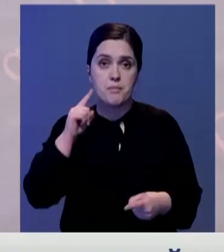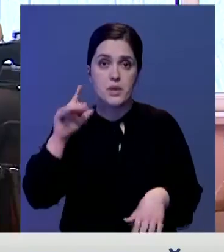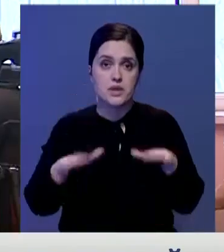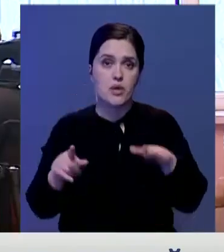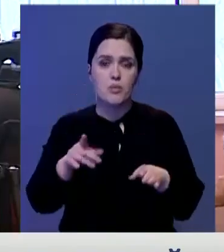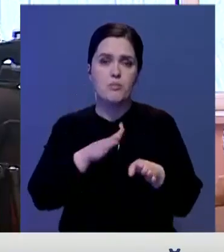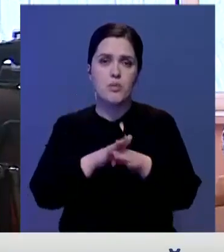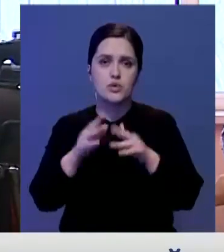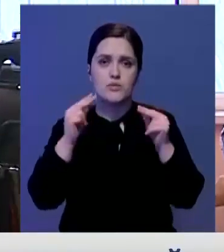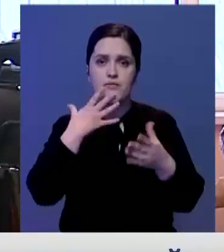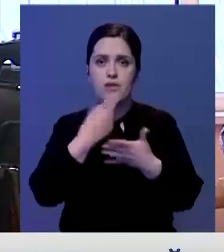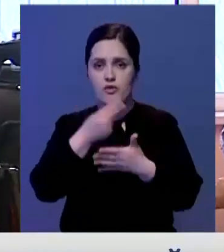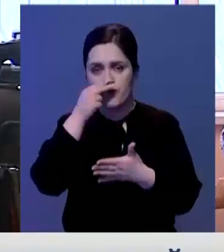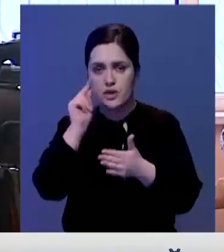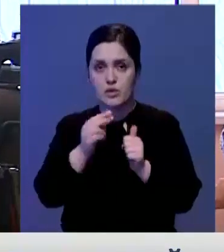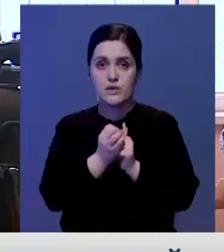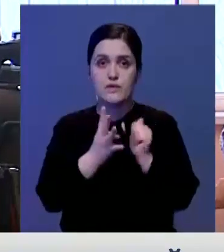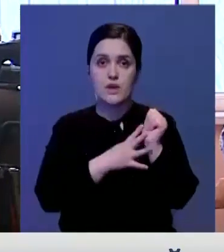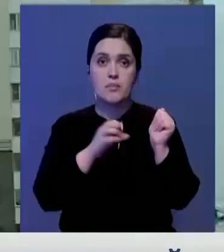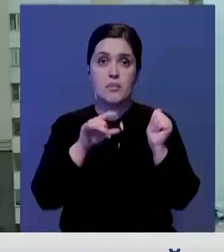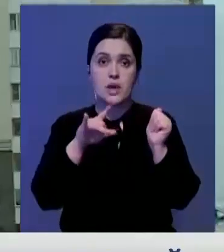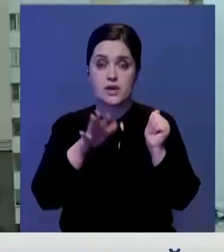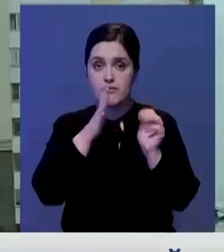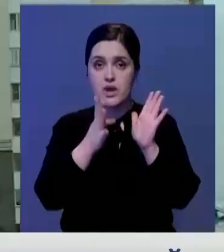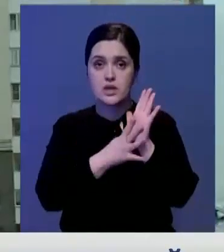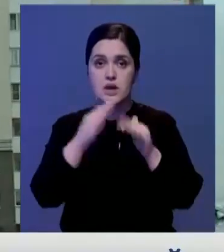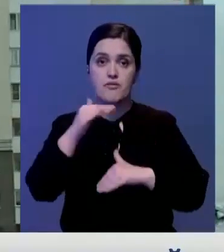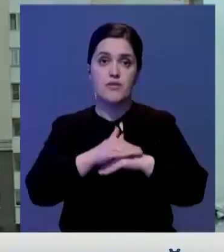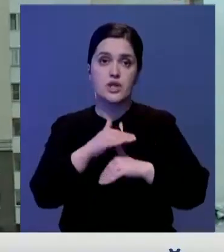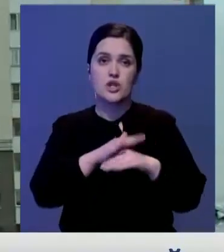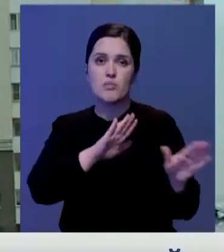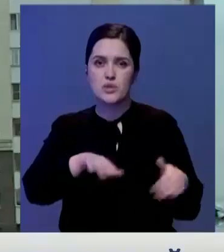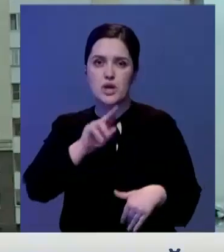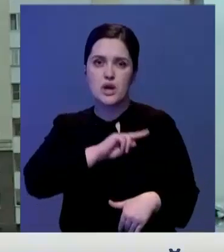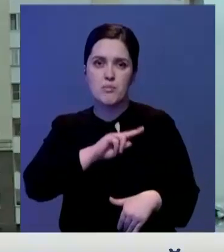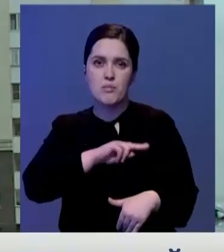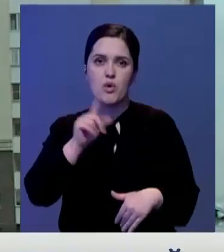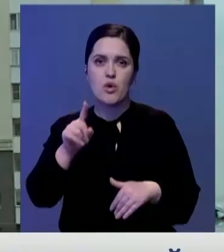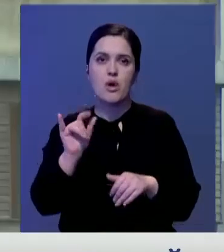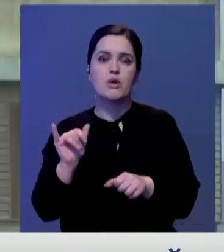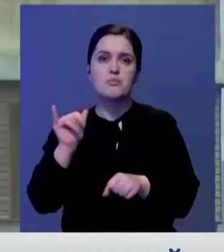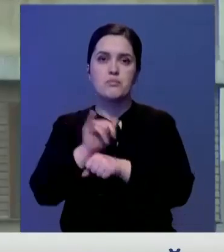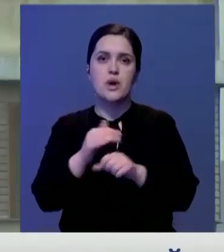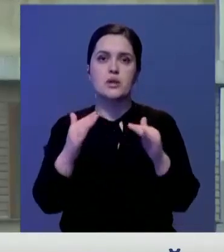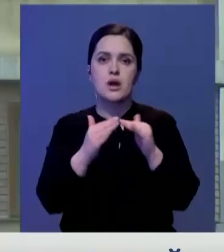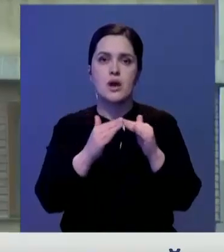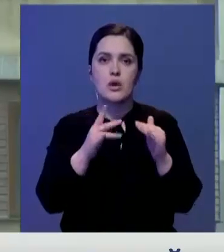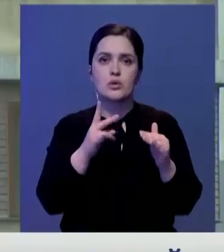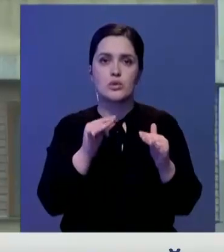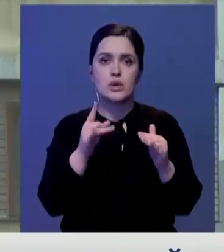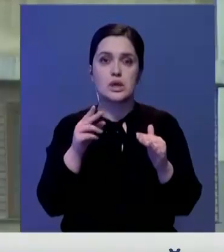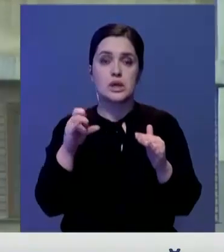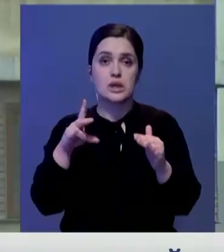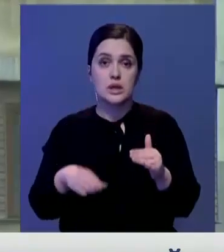Он полностью признал свою вину. Напомню, 19 марта в 9 часов вечера после работы Аяжан поехала к нему домой, в микрорайон Нуркент.